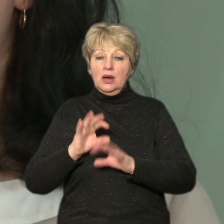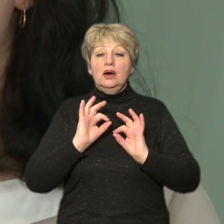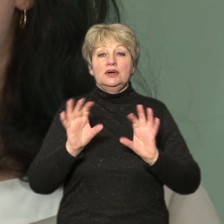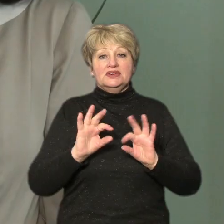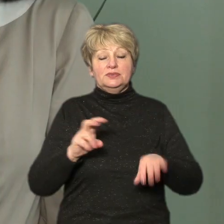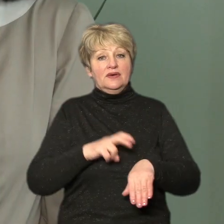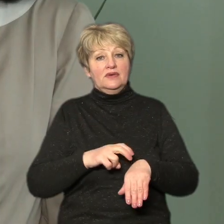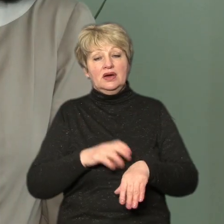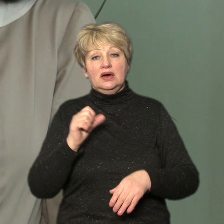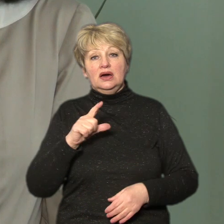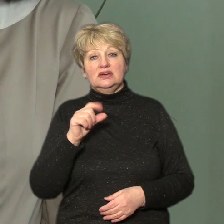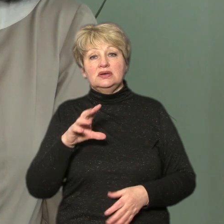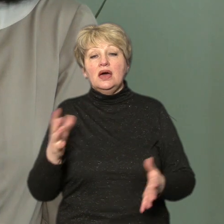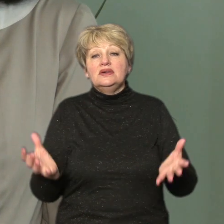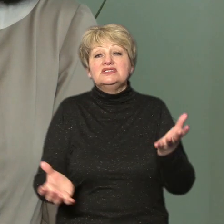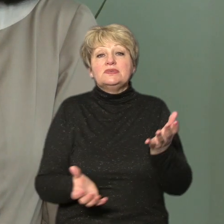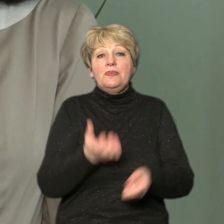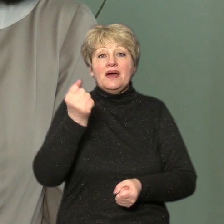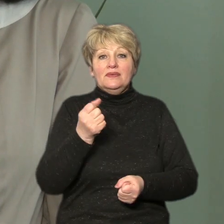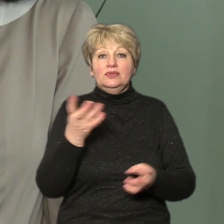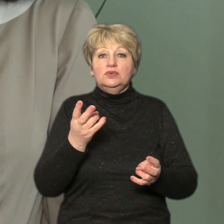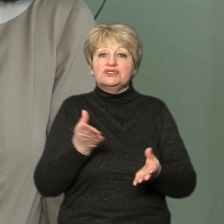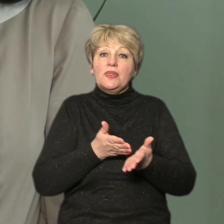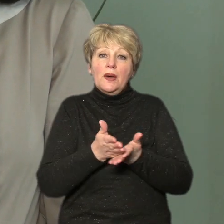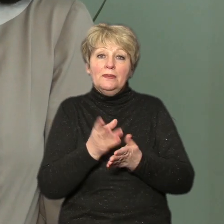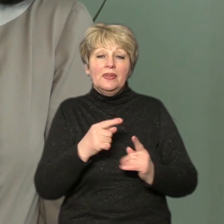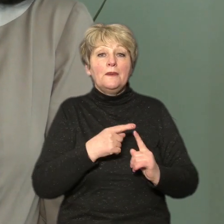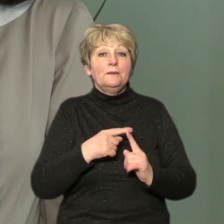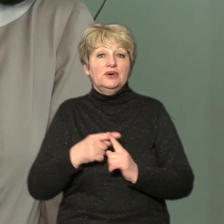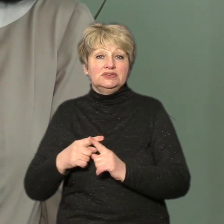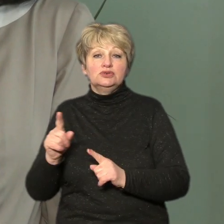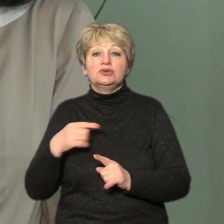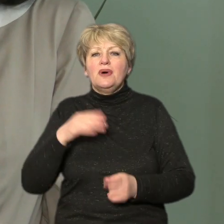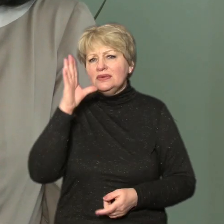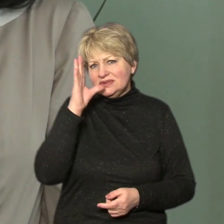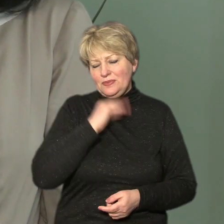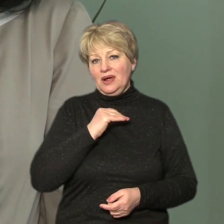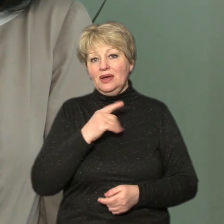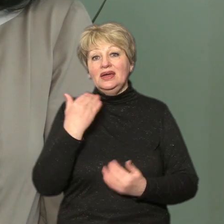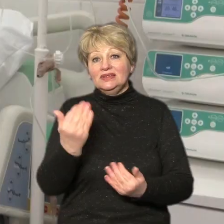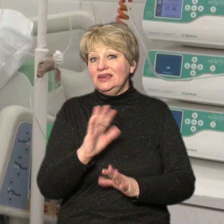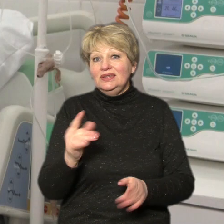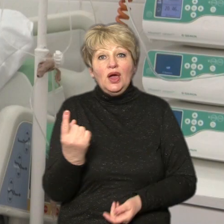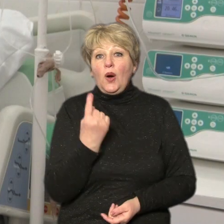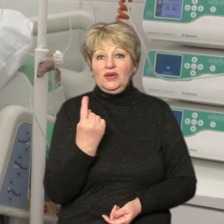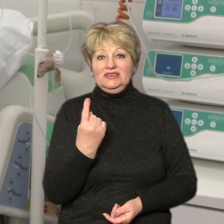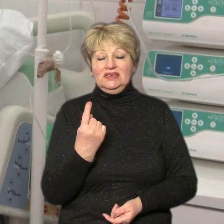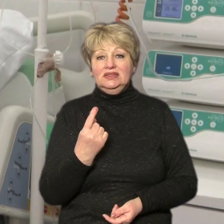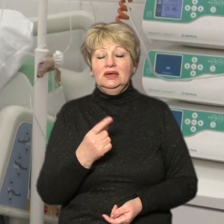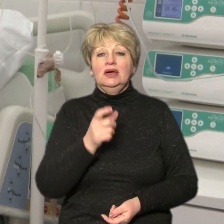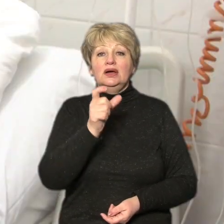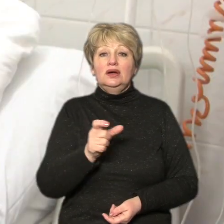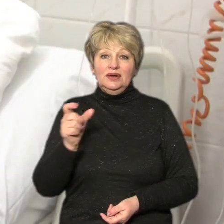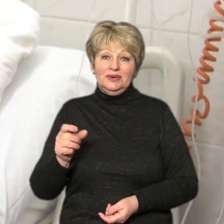Азаматова. Орієнтувати на позитив і на те, що ми впораємось, що ти не один або не одна. Пацієнти ж